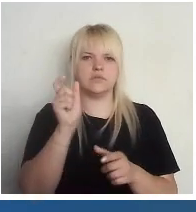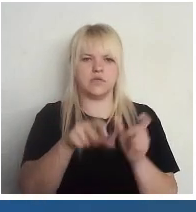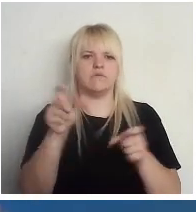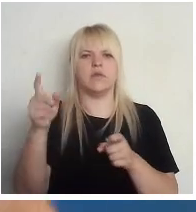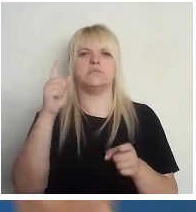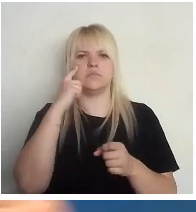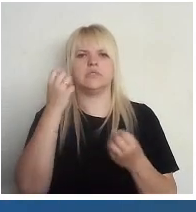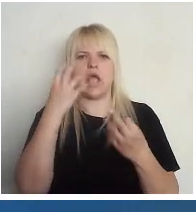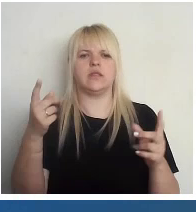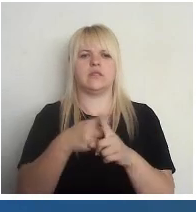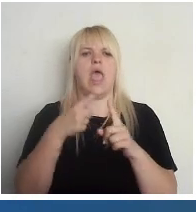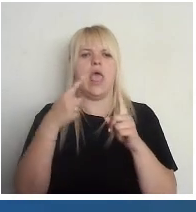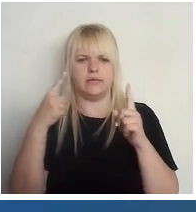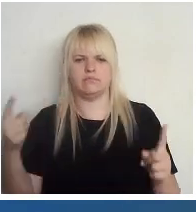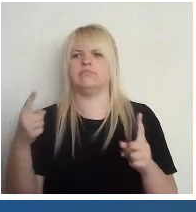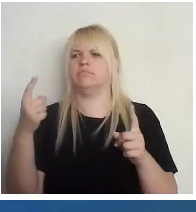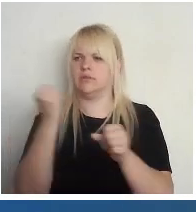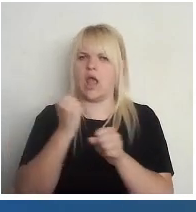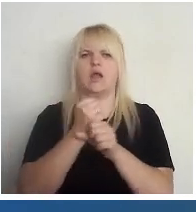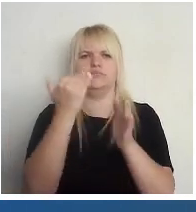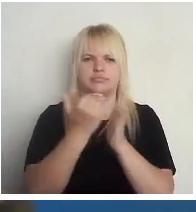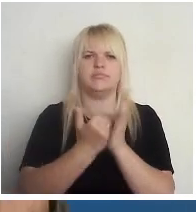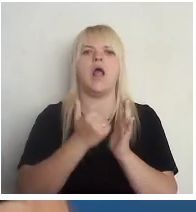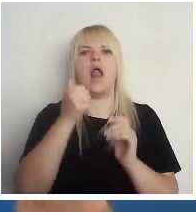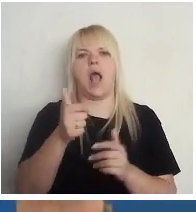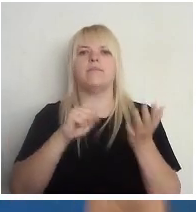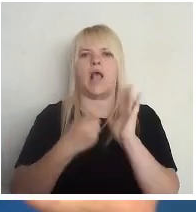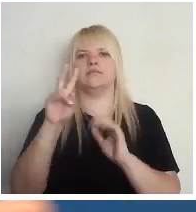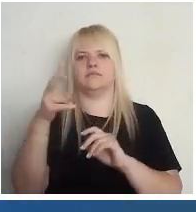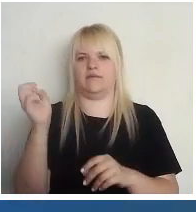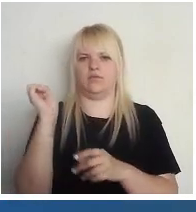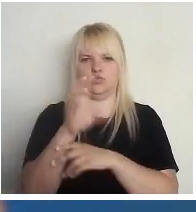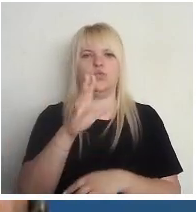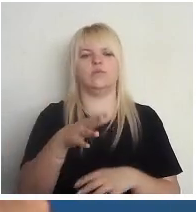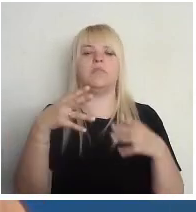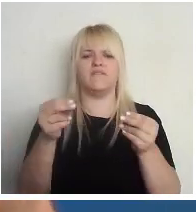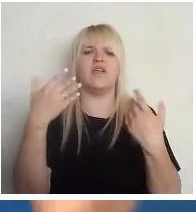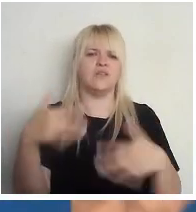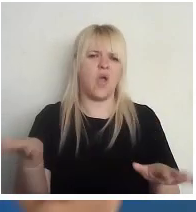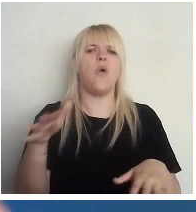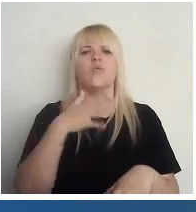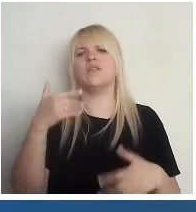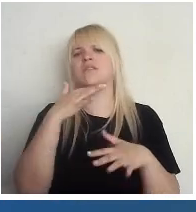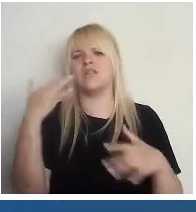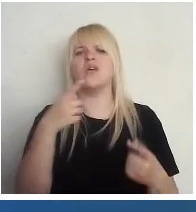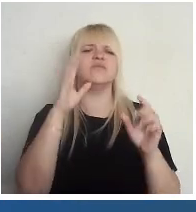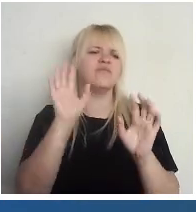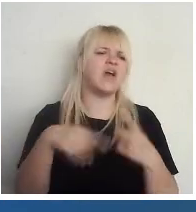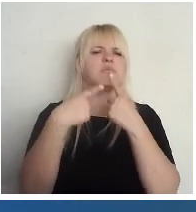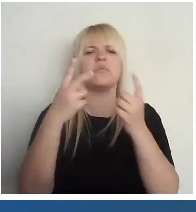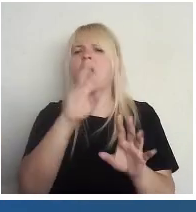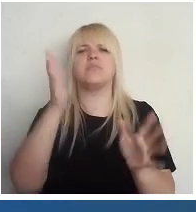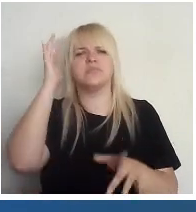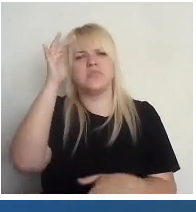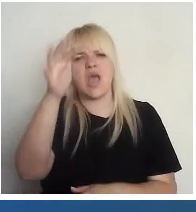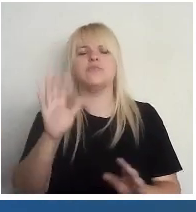skaidriem termiņiem, kas ir jādara labi, ka vairs pasi nav jāsu. Mēs esam izdarījuši ļoti daudz, mēs te varam runāt par to, kā būs nākotniem, liekas,